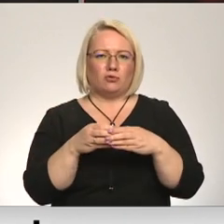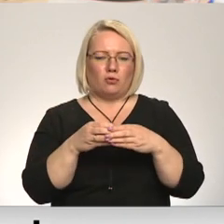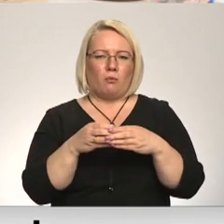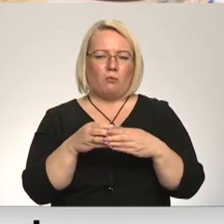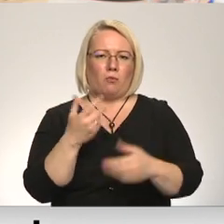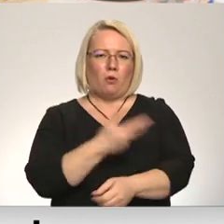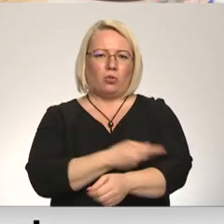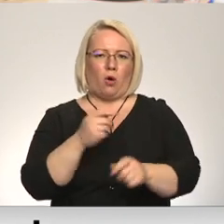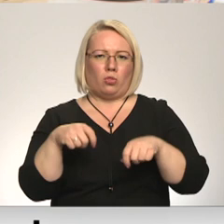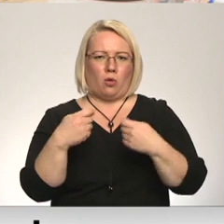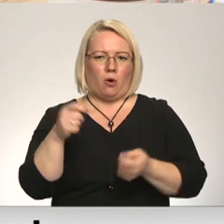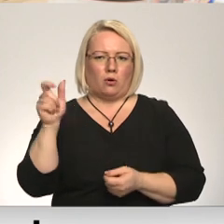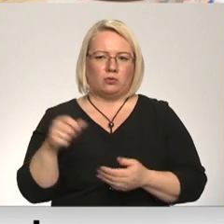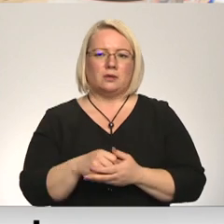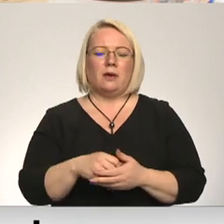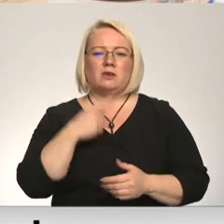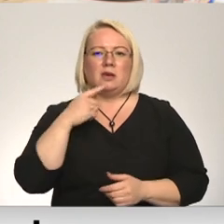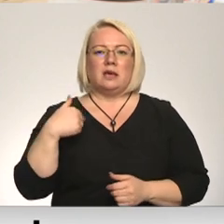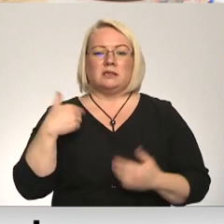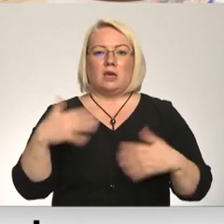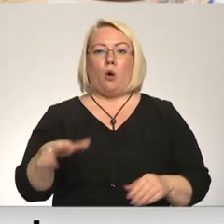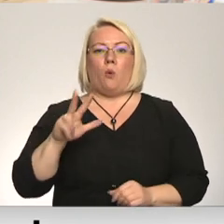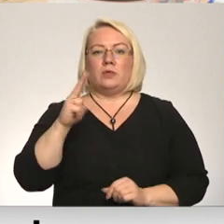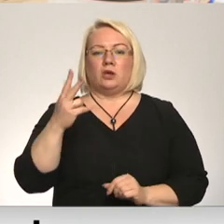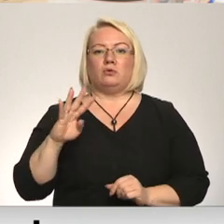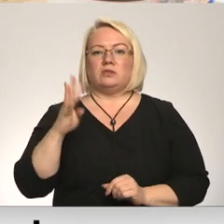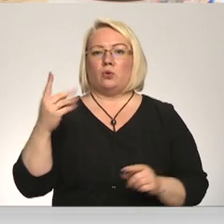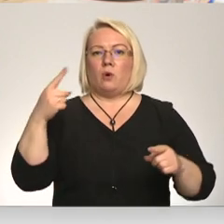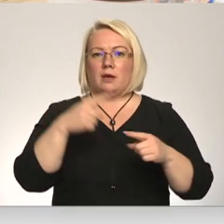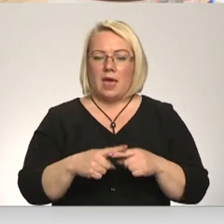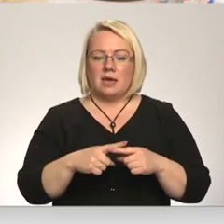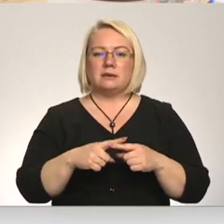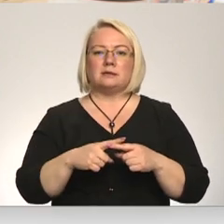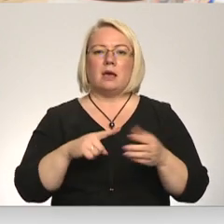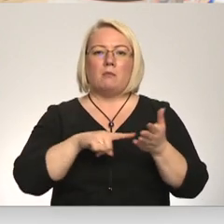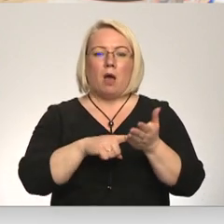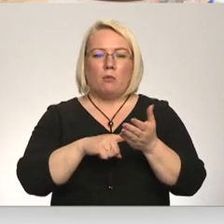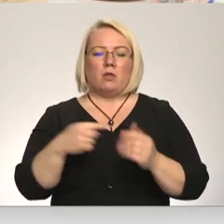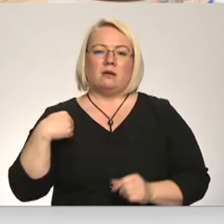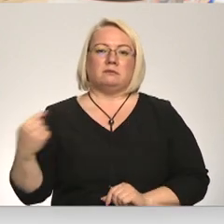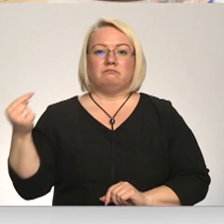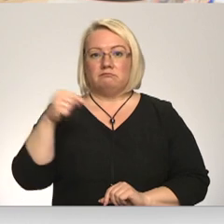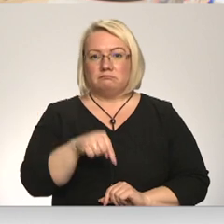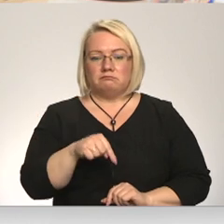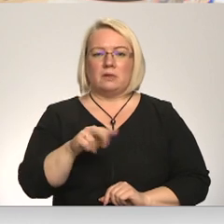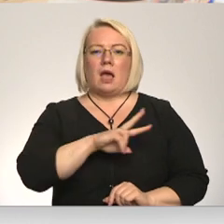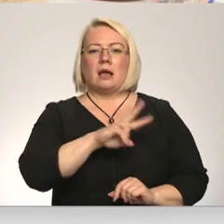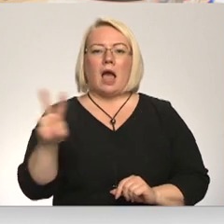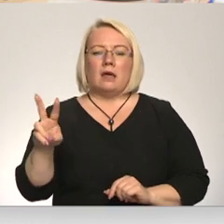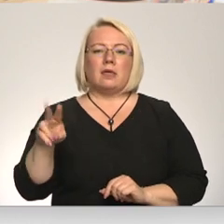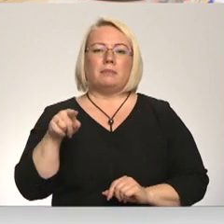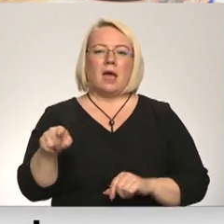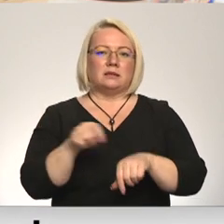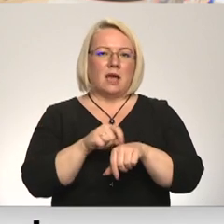Trešo, ceturto reizi pamūdina nekārši tīrtas apstāklus, ka kādam šīs